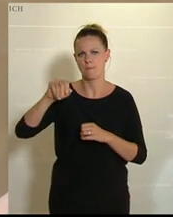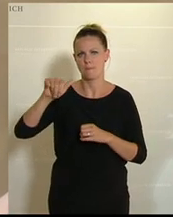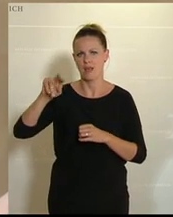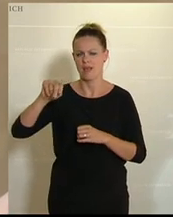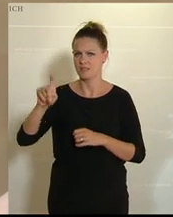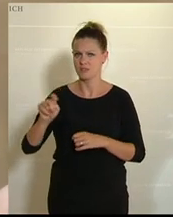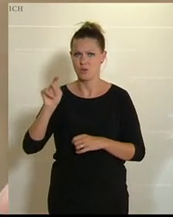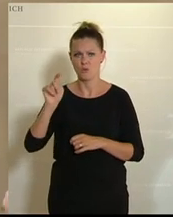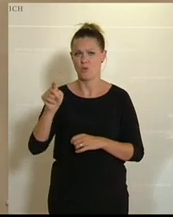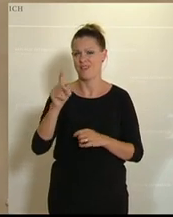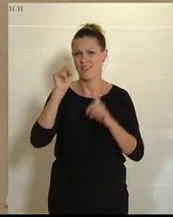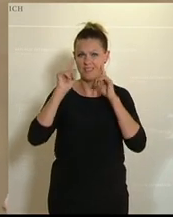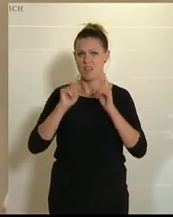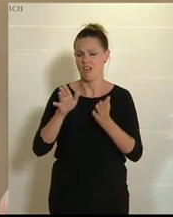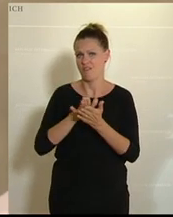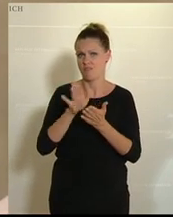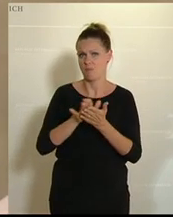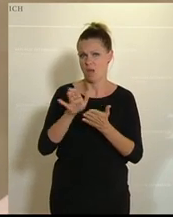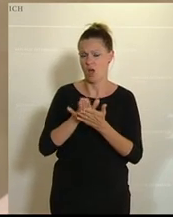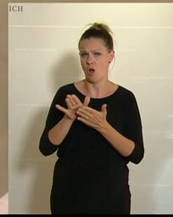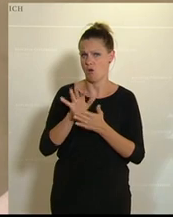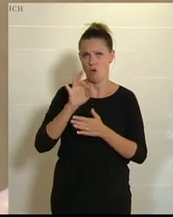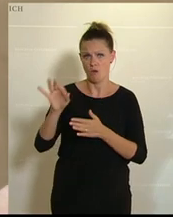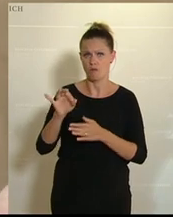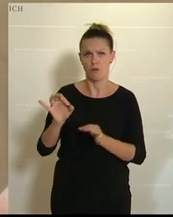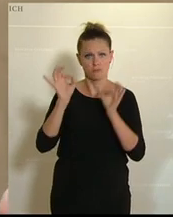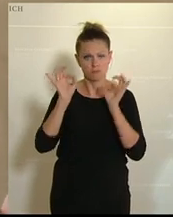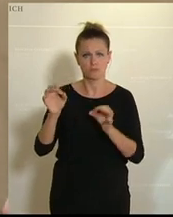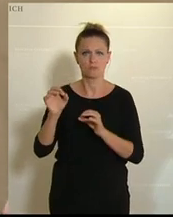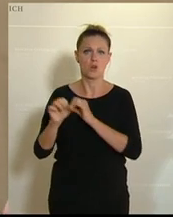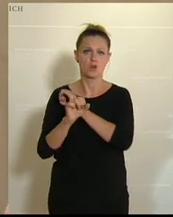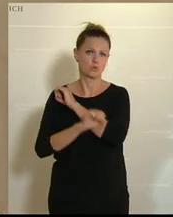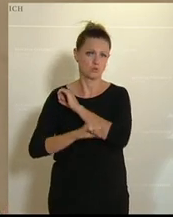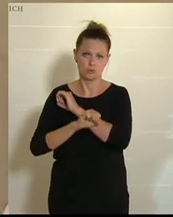Tierverbrauch für ein erfolgreiches Studium nicht notwendig ist.